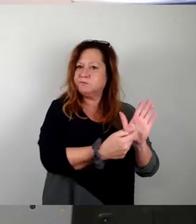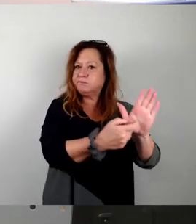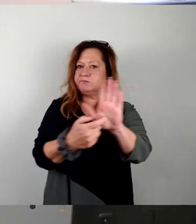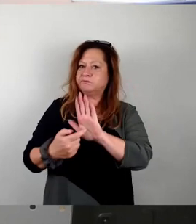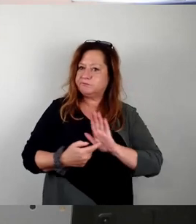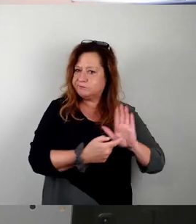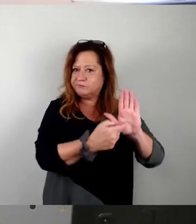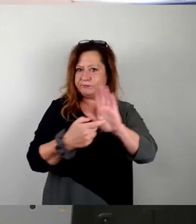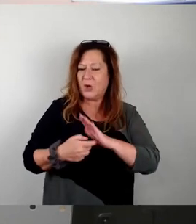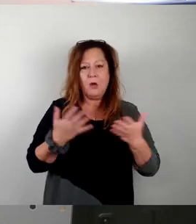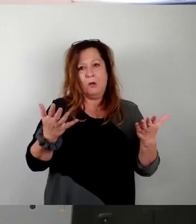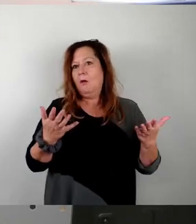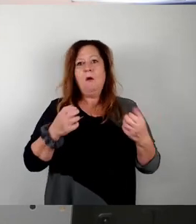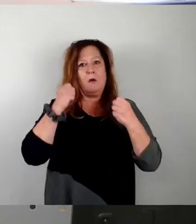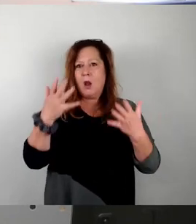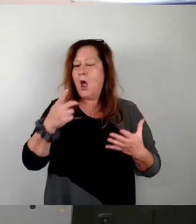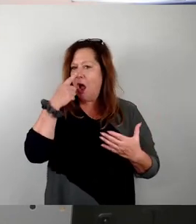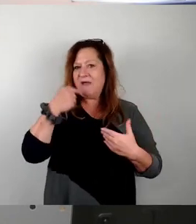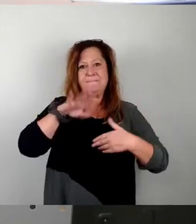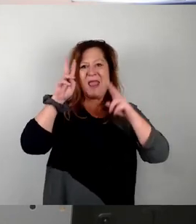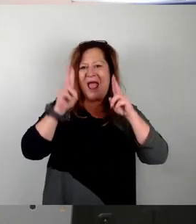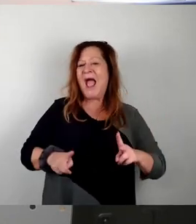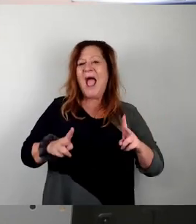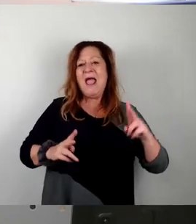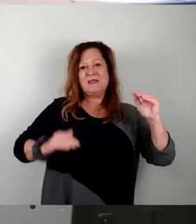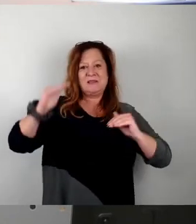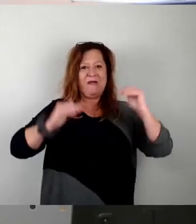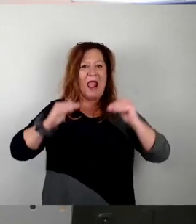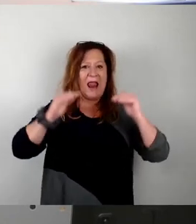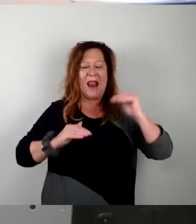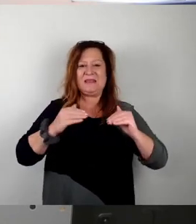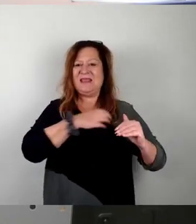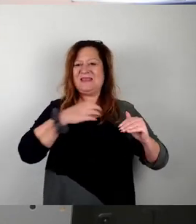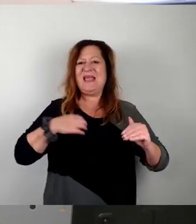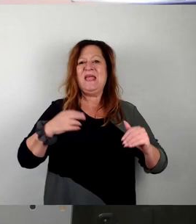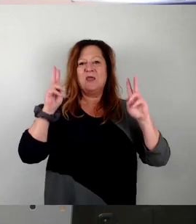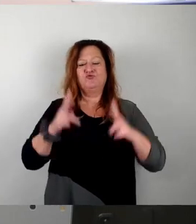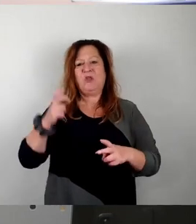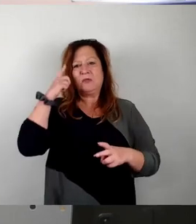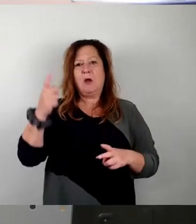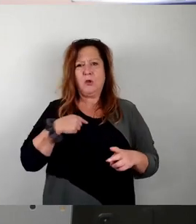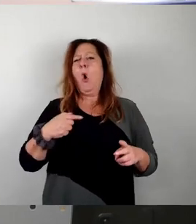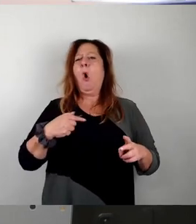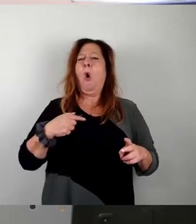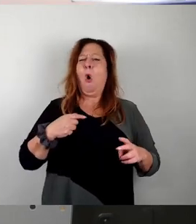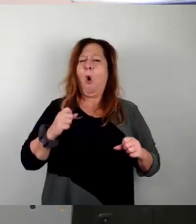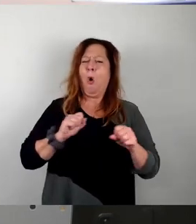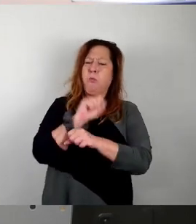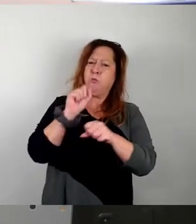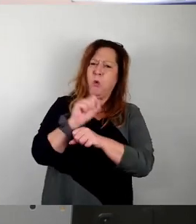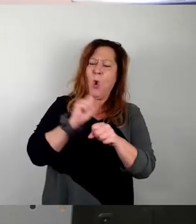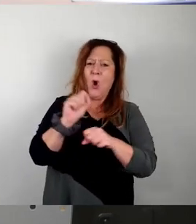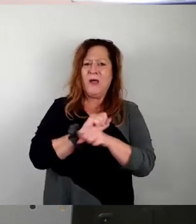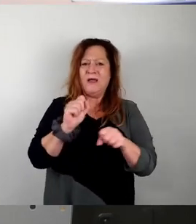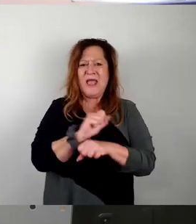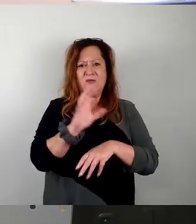womit man rechnen muss, wenn man sich die Mehrheitsverhältnisse hier im Dresdner Stadtrat anschaut. Der Sturm der Entrüstung brach los und von der Vorlage selbst ist eigentlich